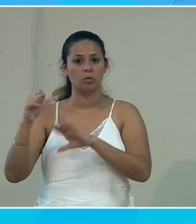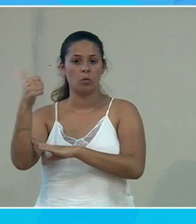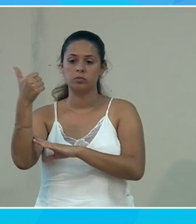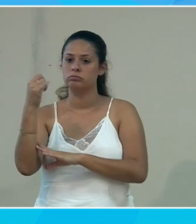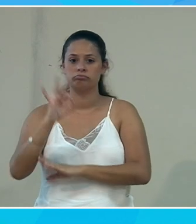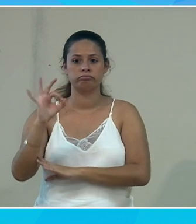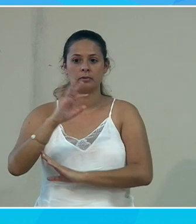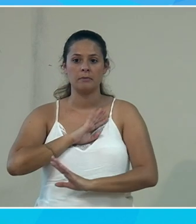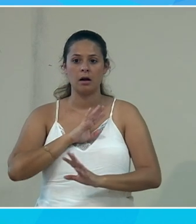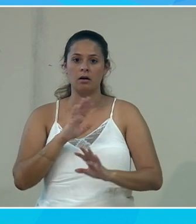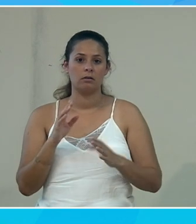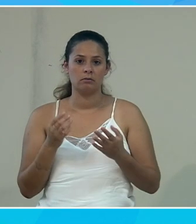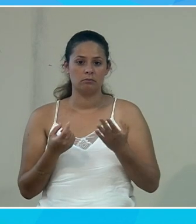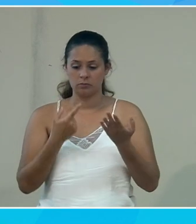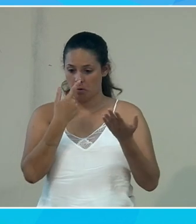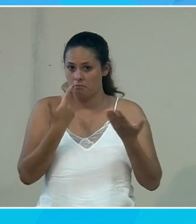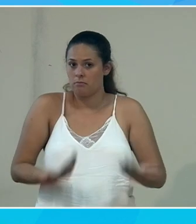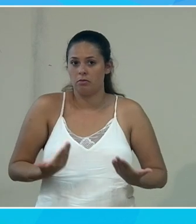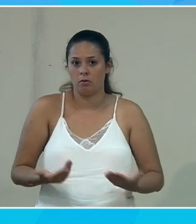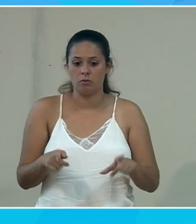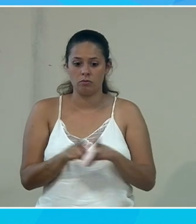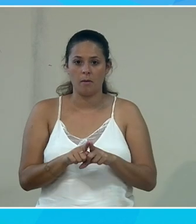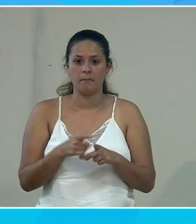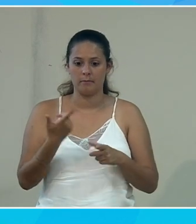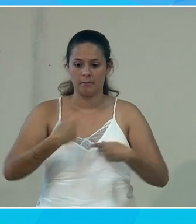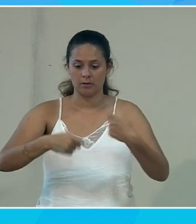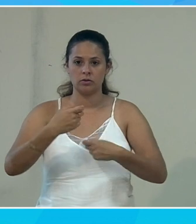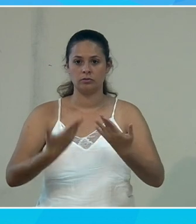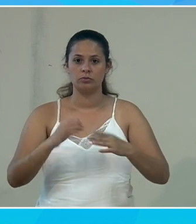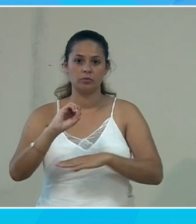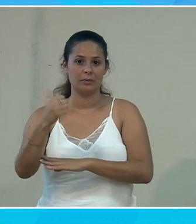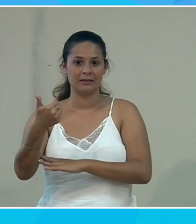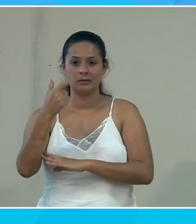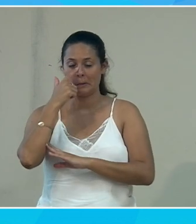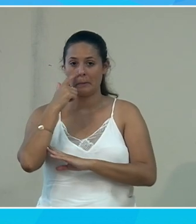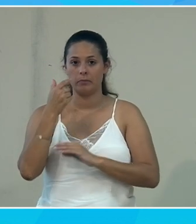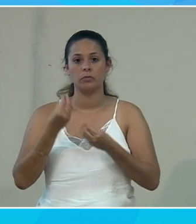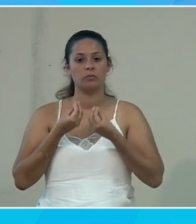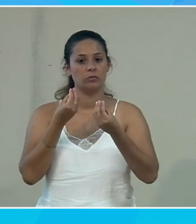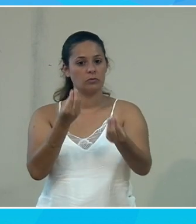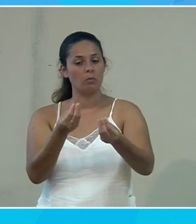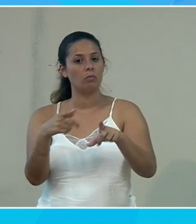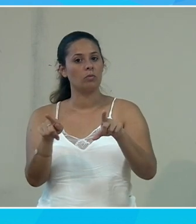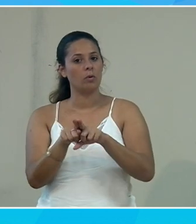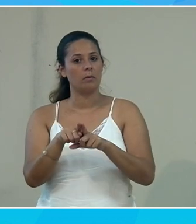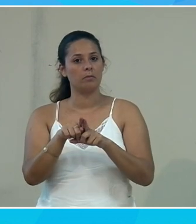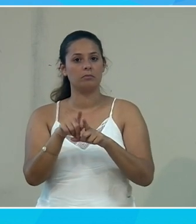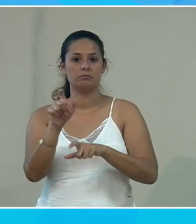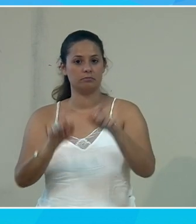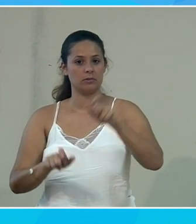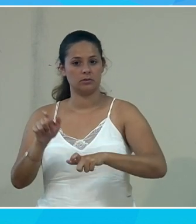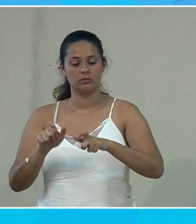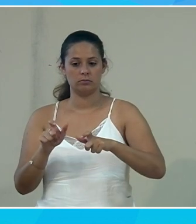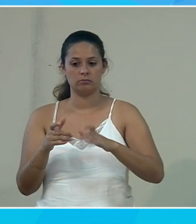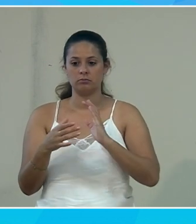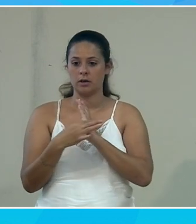qu'Office 365. C'est-à-dire, maintenant, on est dans un marché au niveau du numérique qui fait qu'on délivre aux personnes qui sont